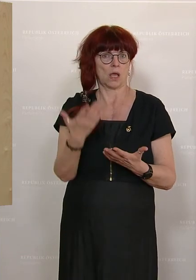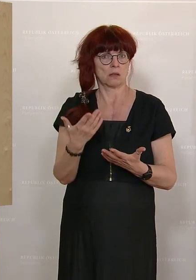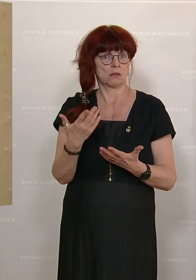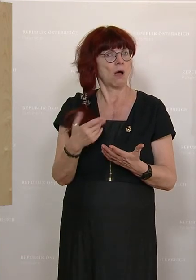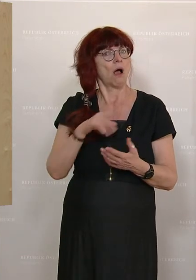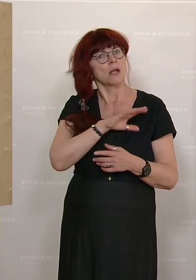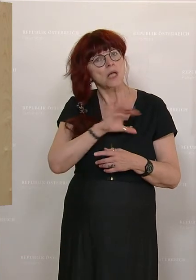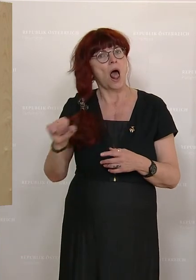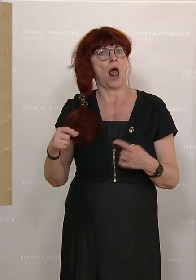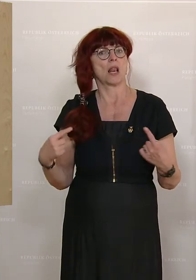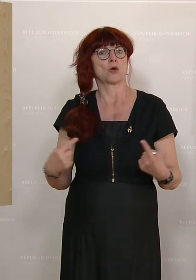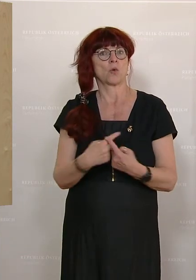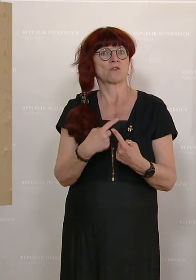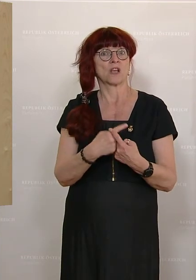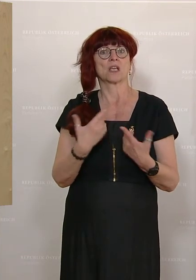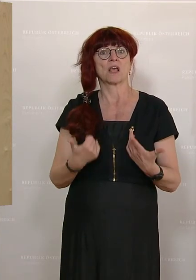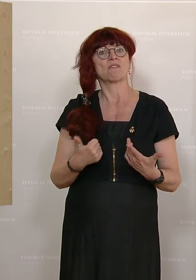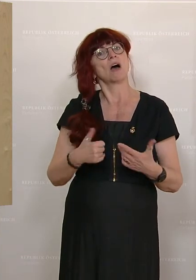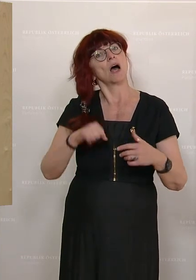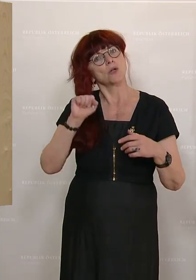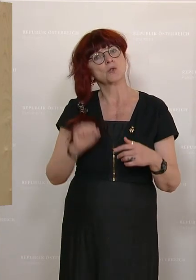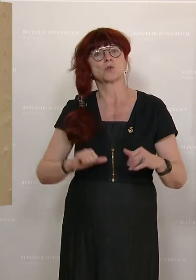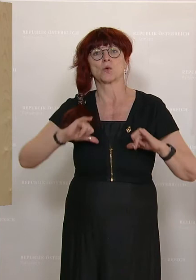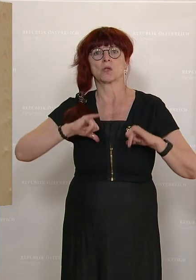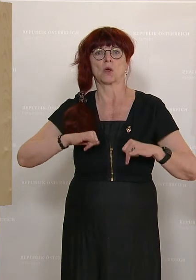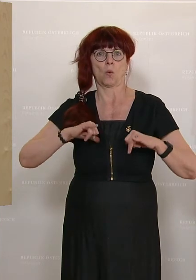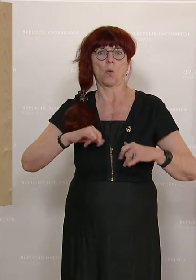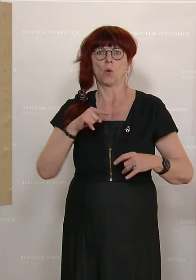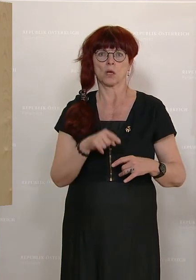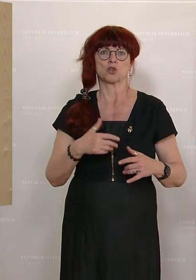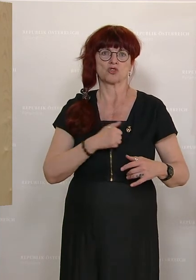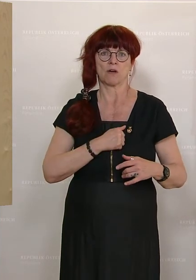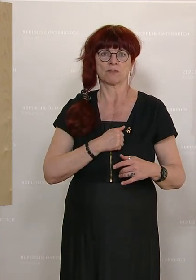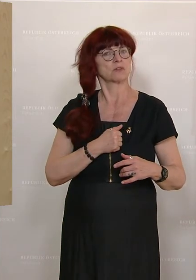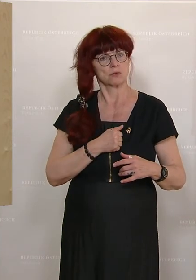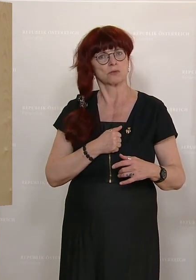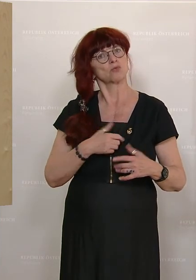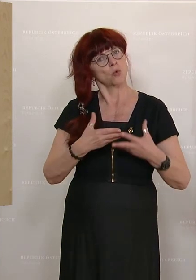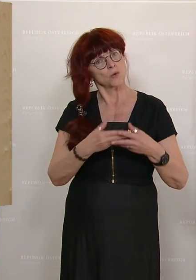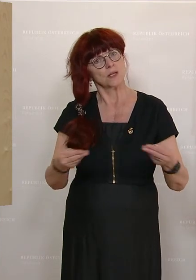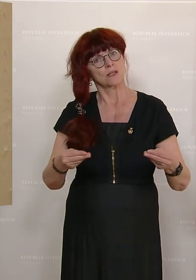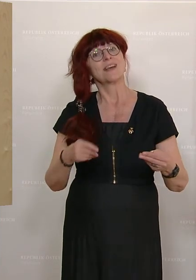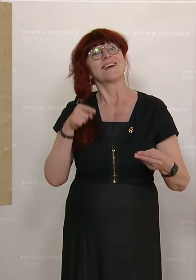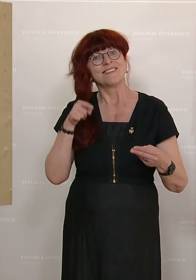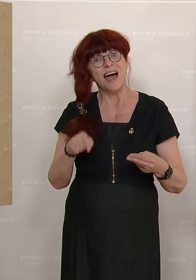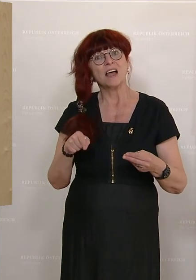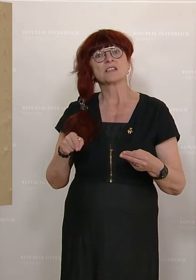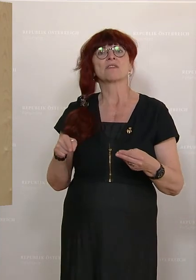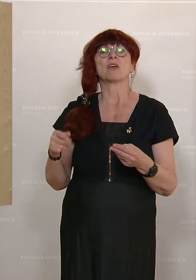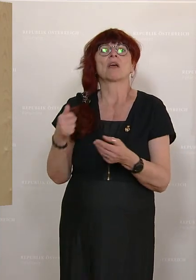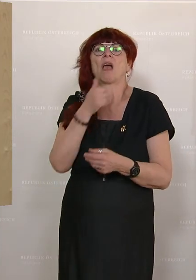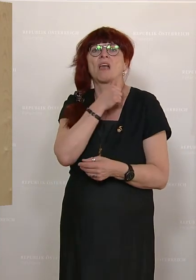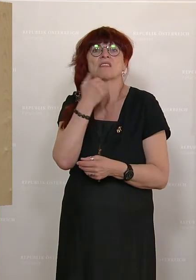die wir bisher gut in Südtirol begraben konnten. Diese Beliebigkeit ist in Wirklichkeit der Feind, gegen die müssen wir ankämpfen, auch mit einer